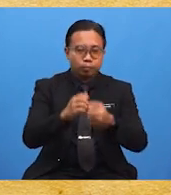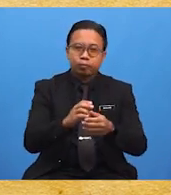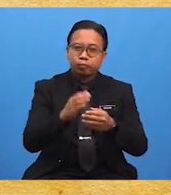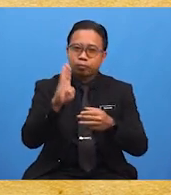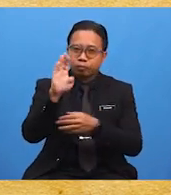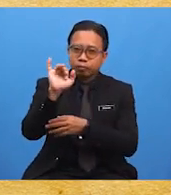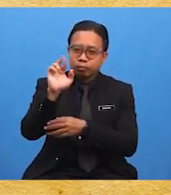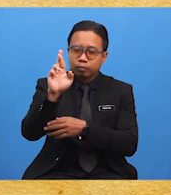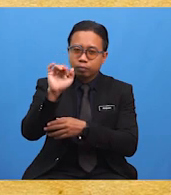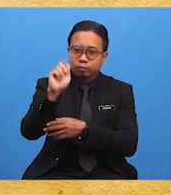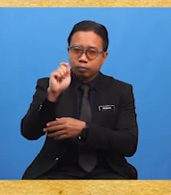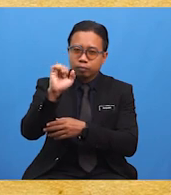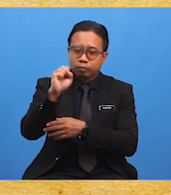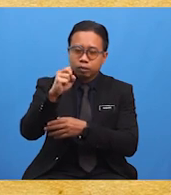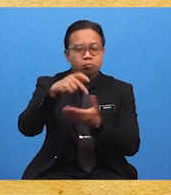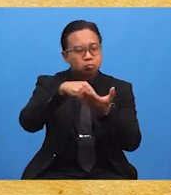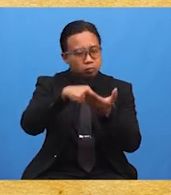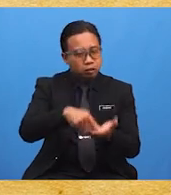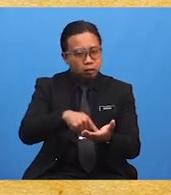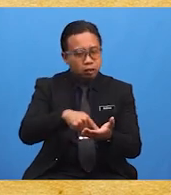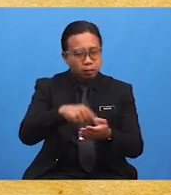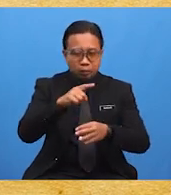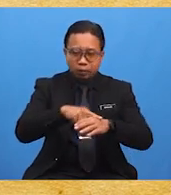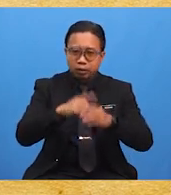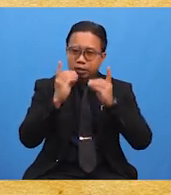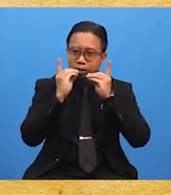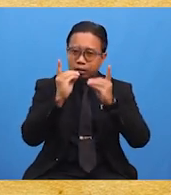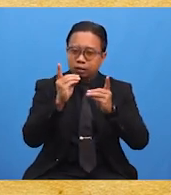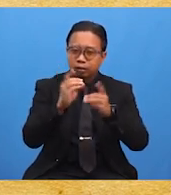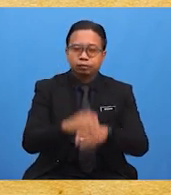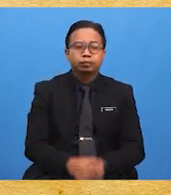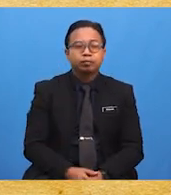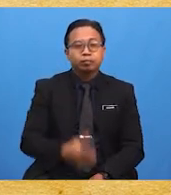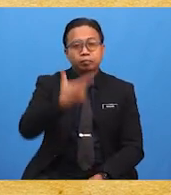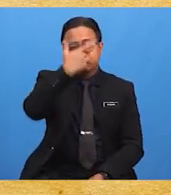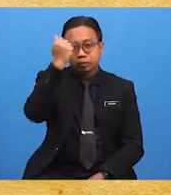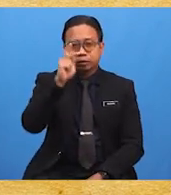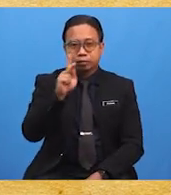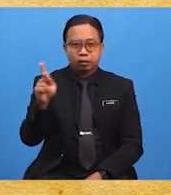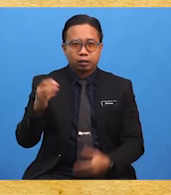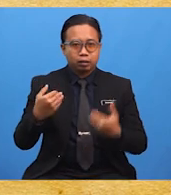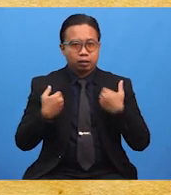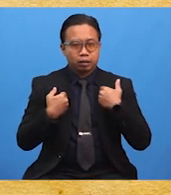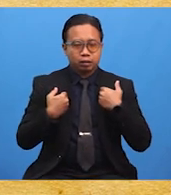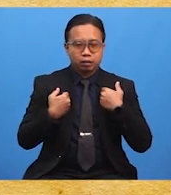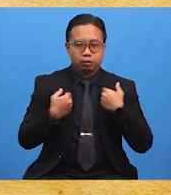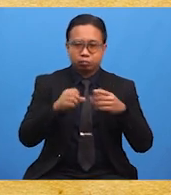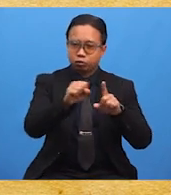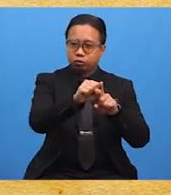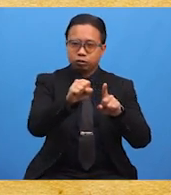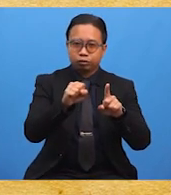kurang memberikan penekanan kepada pendidikan menyebabkan munculnya sistem